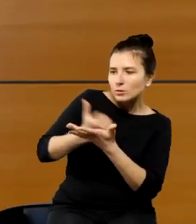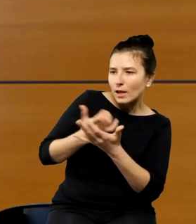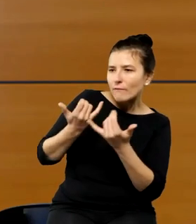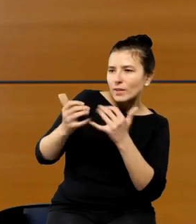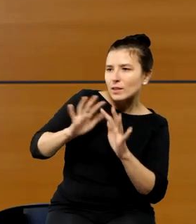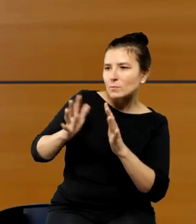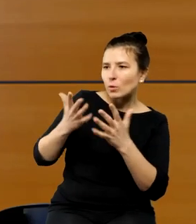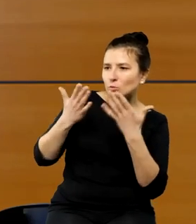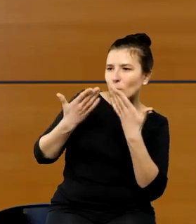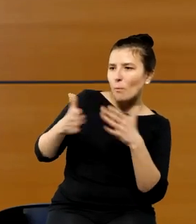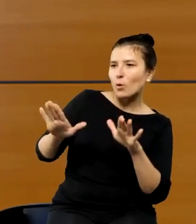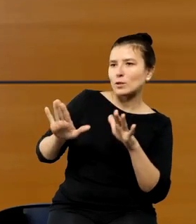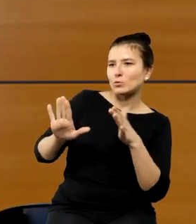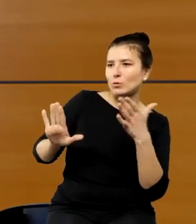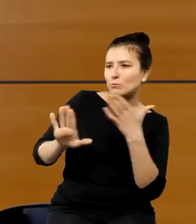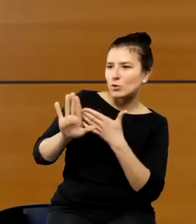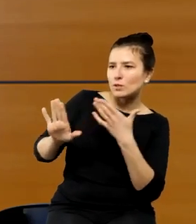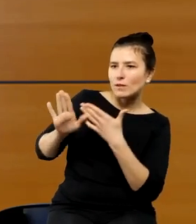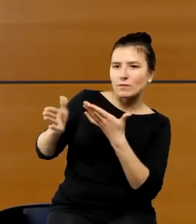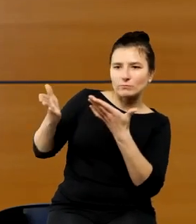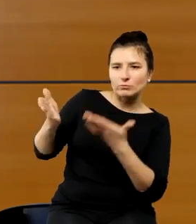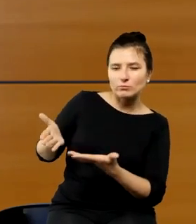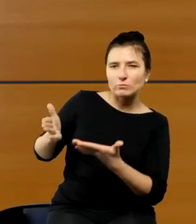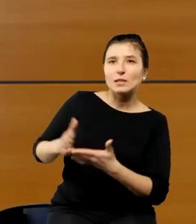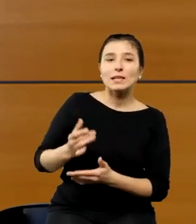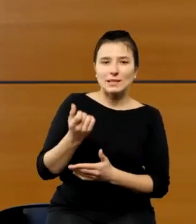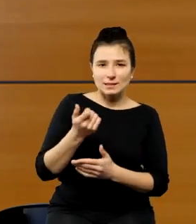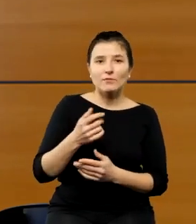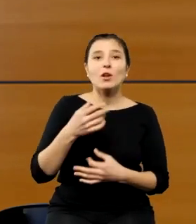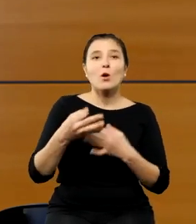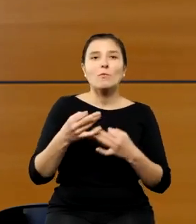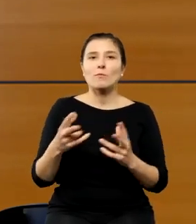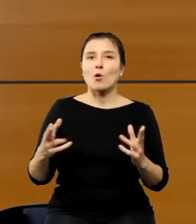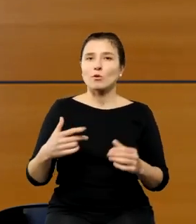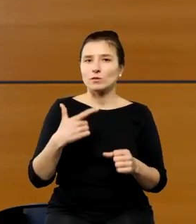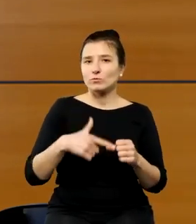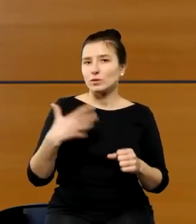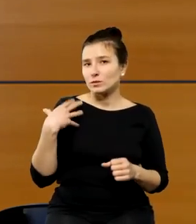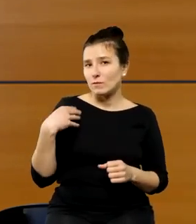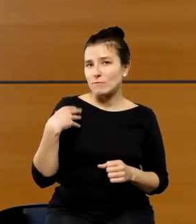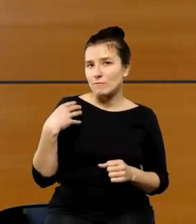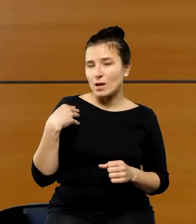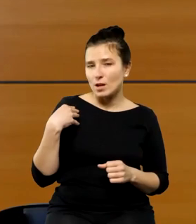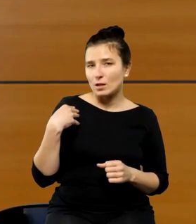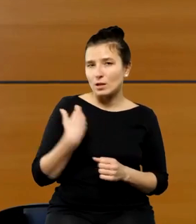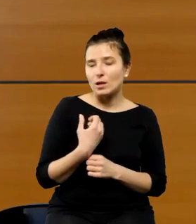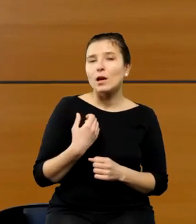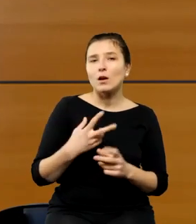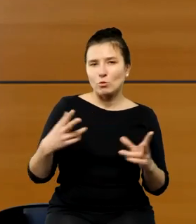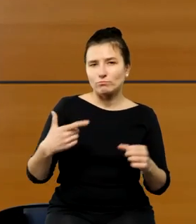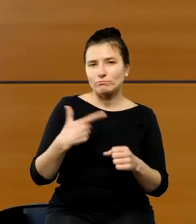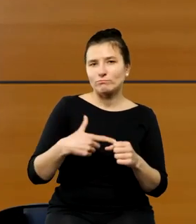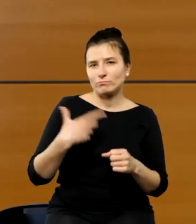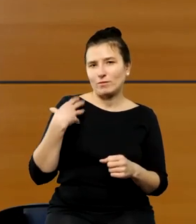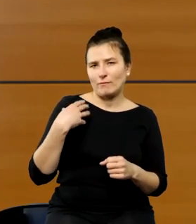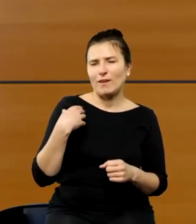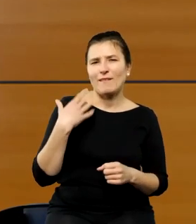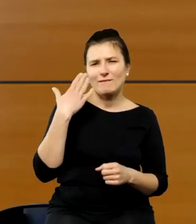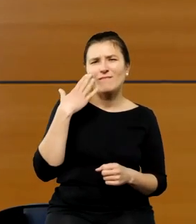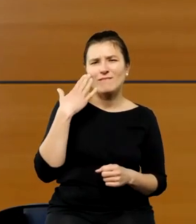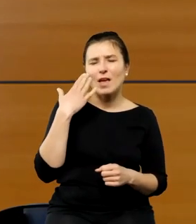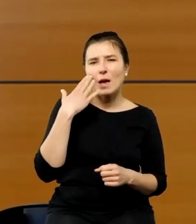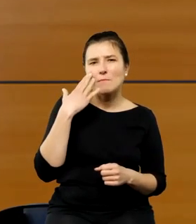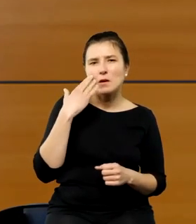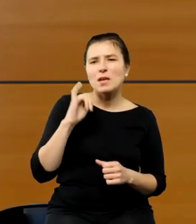rzeczywiście i to było robione i zaraz dojdziemy do XX wieku gdzie głębokiego XX wieku gdzie wiemy jak to jest i